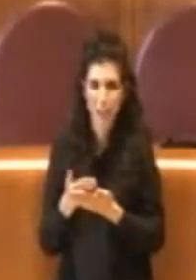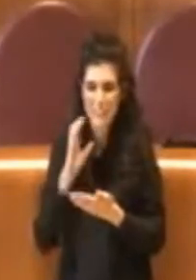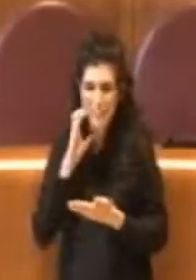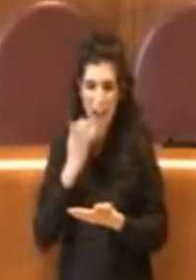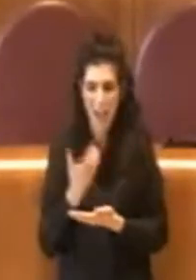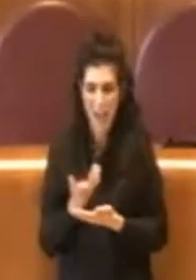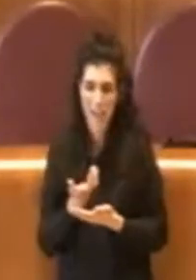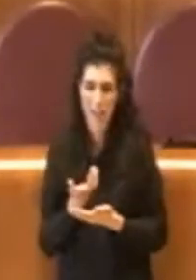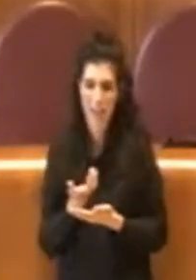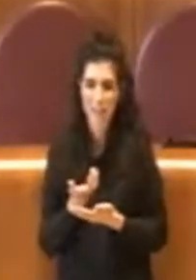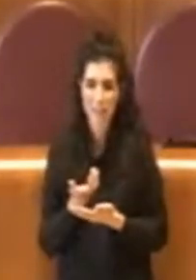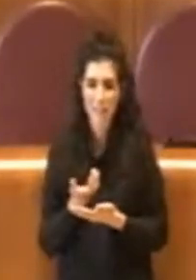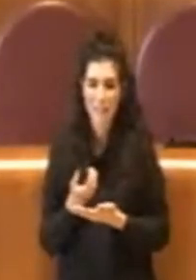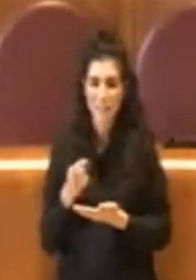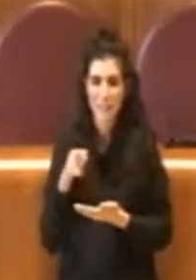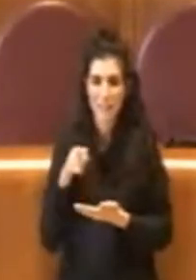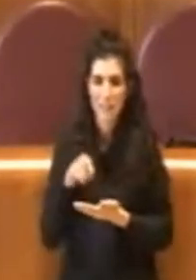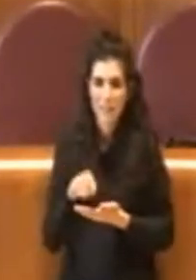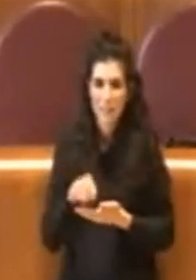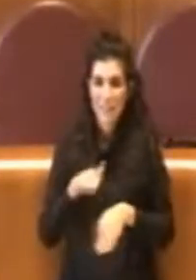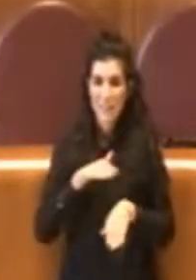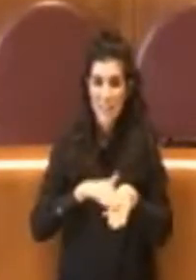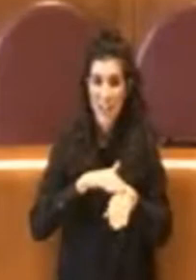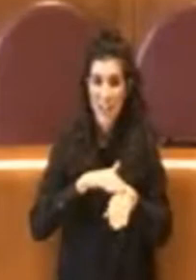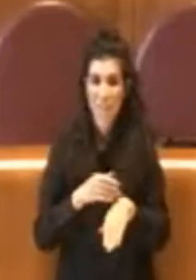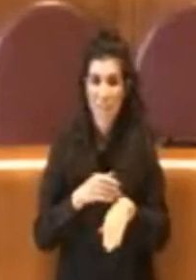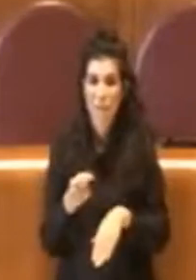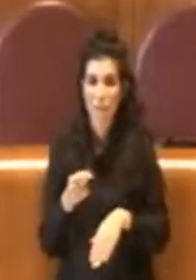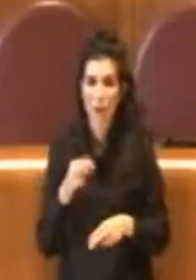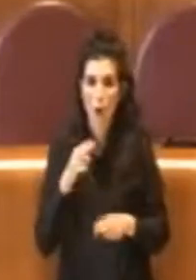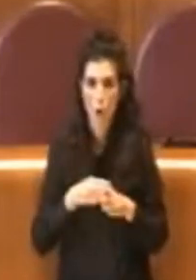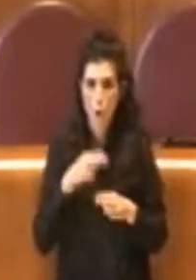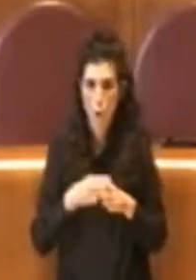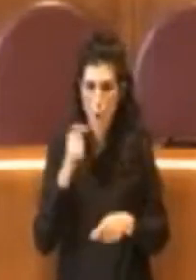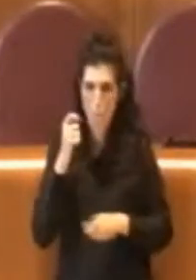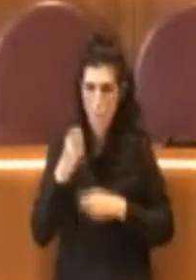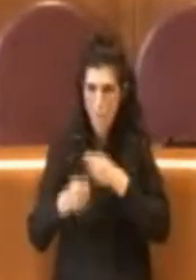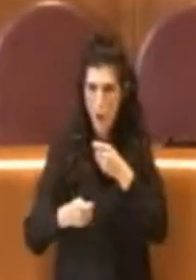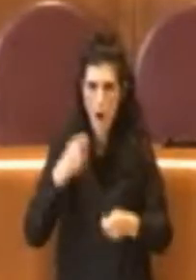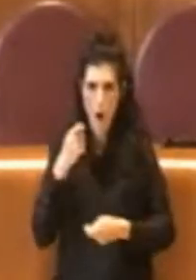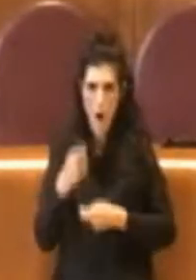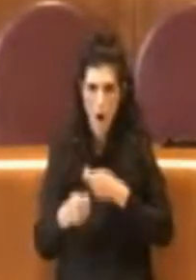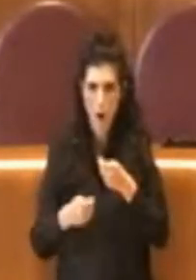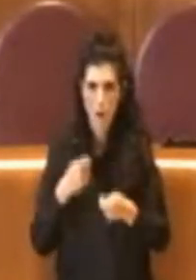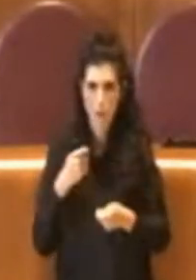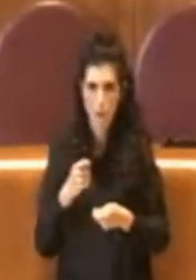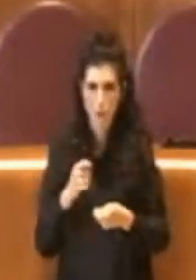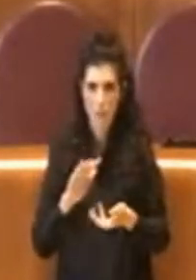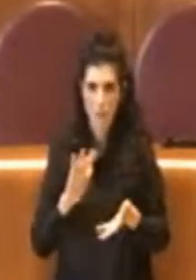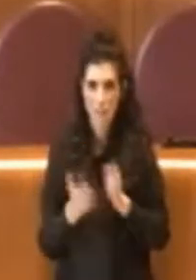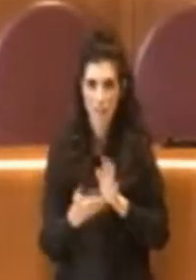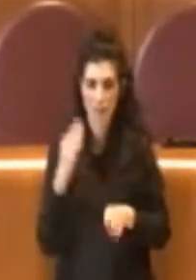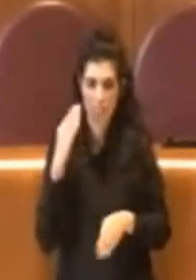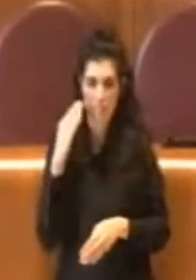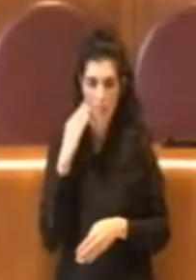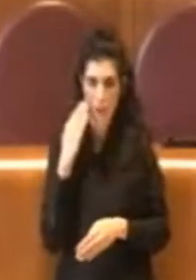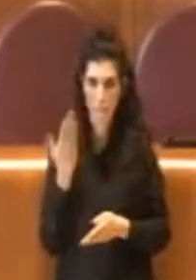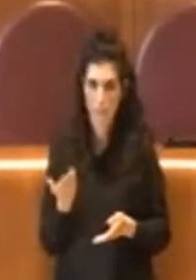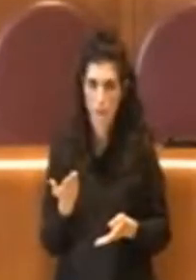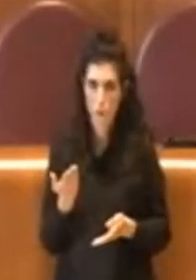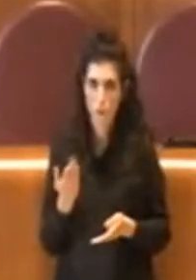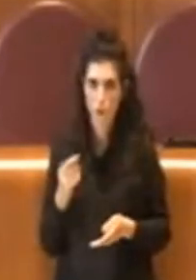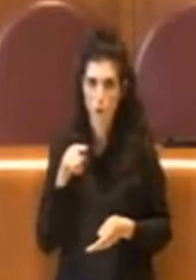costassero milioni in più, indebitando le società partecipate,